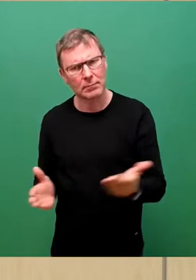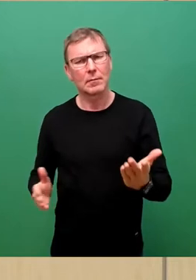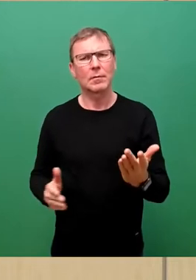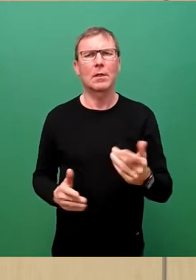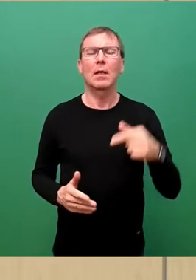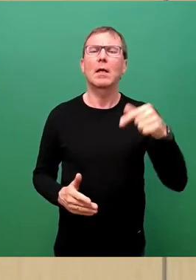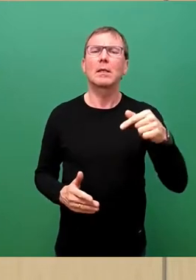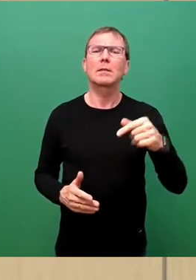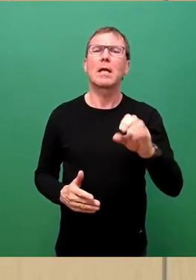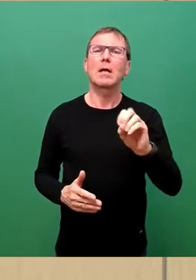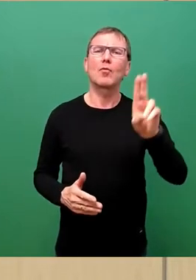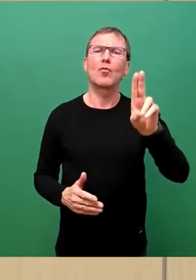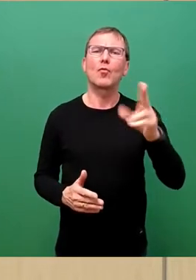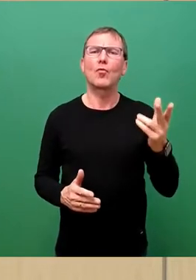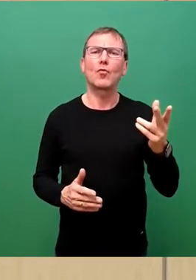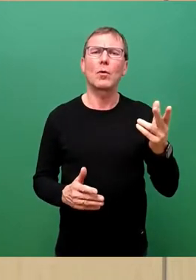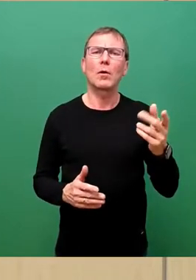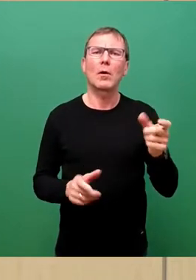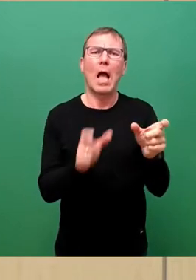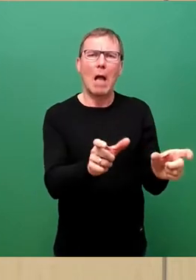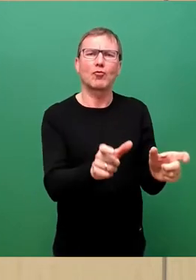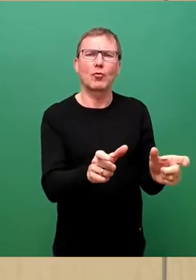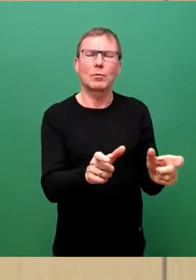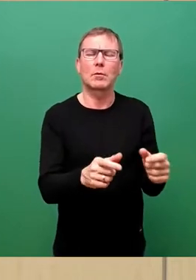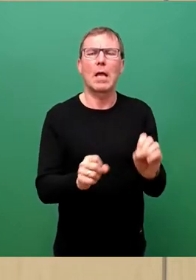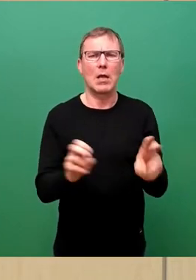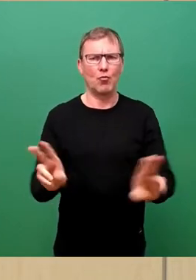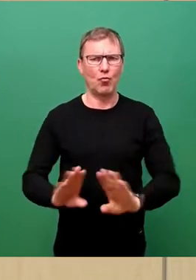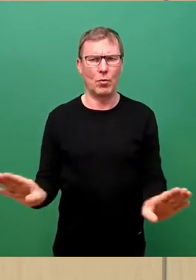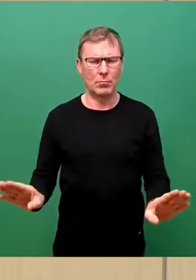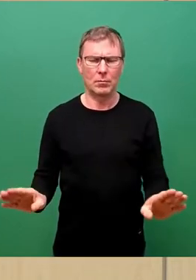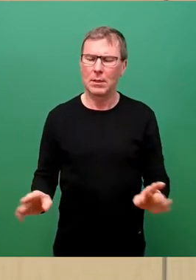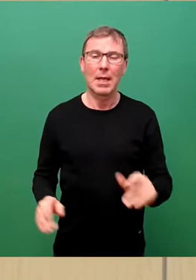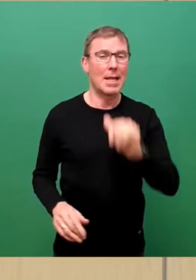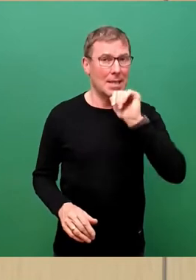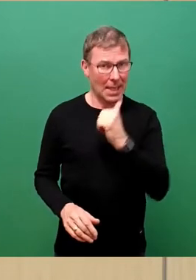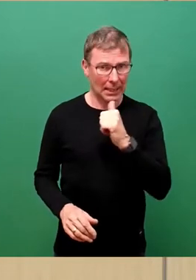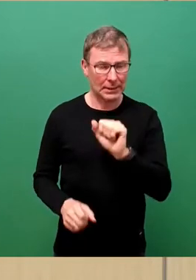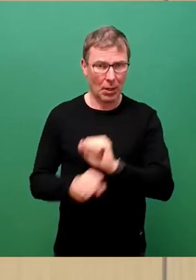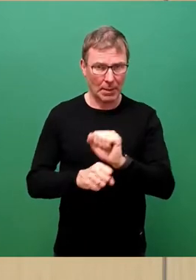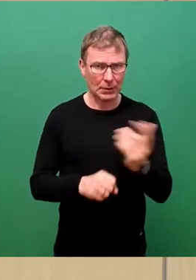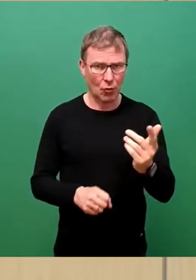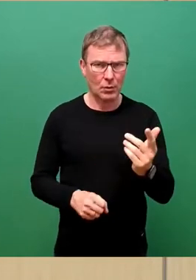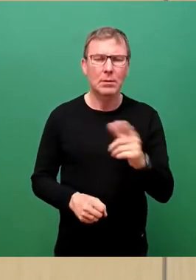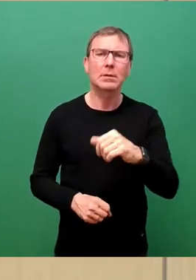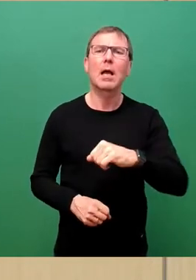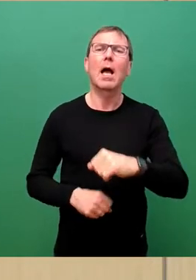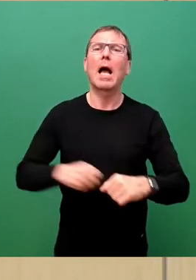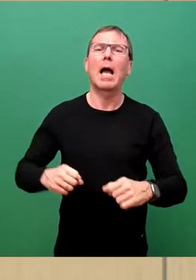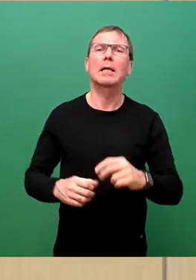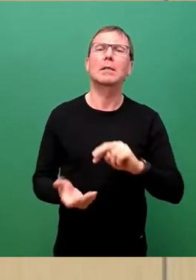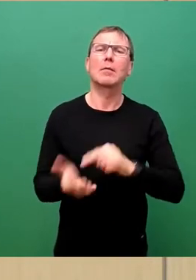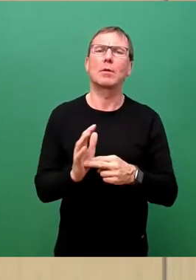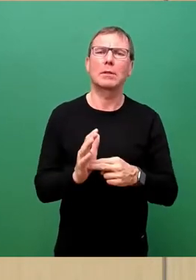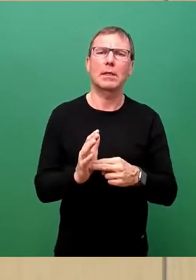in der EU zur eiskalten Prämisse geworden ist. Ein Nein zur Petition wäre ein weiteres Zeichen, das in den letzten Jahren rechte Politik Diskurse verschoben hat und